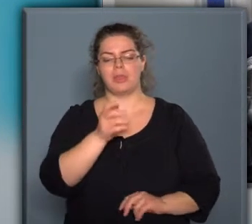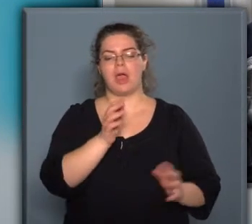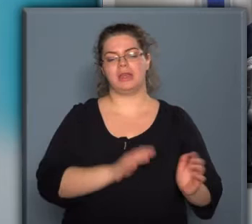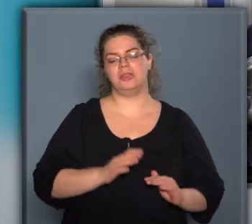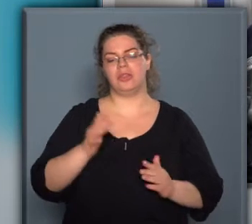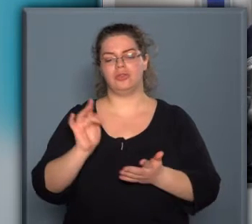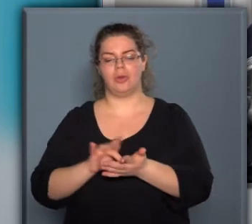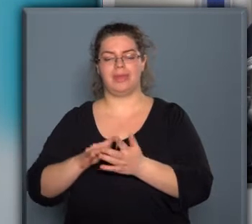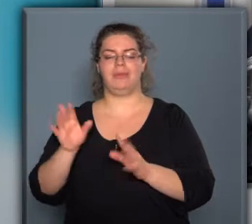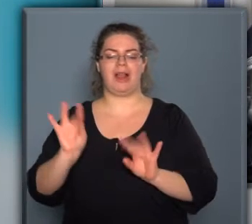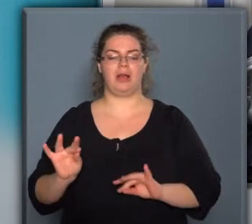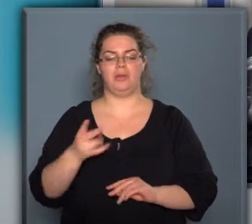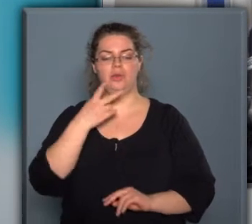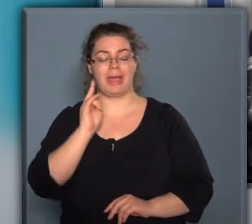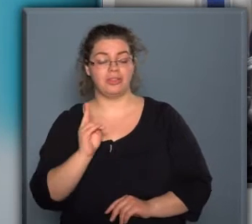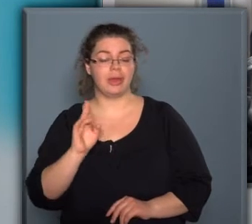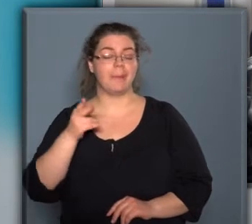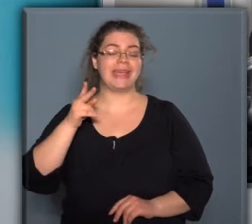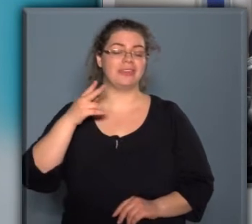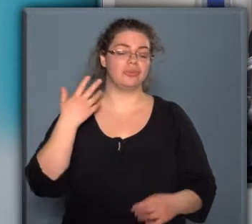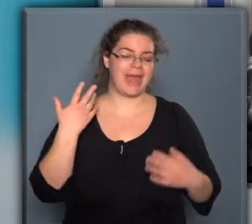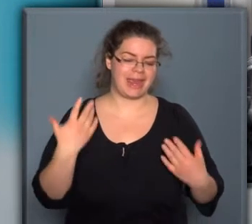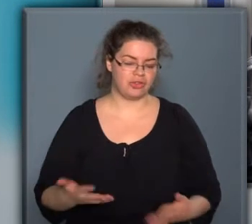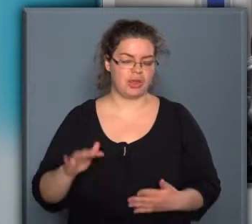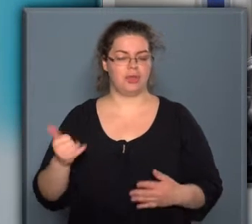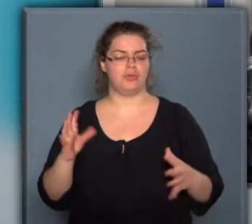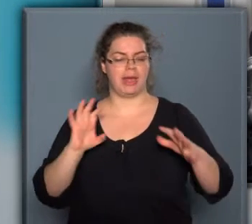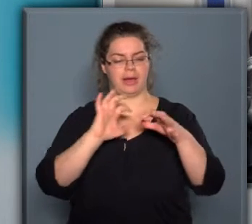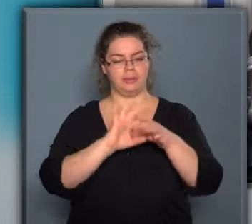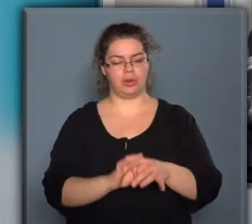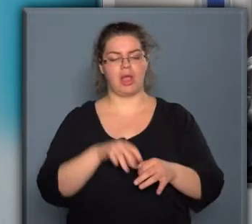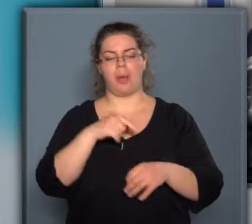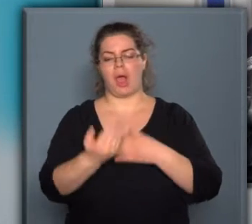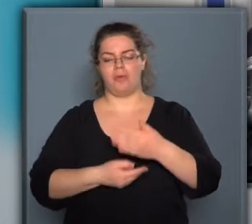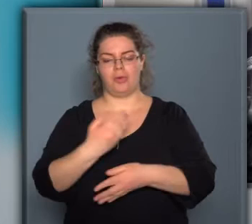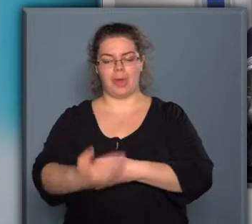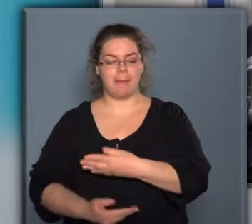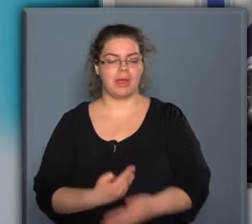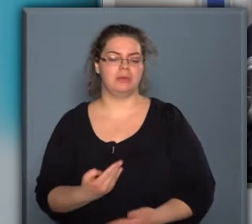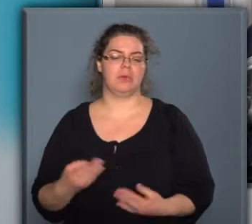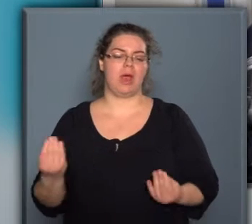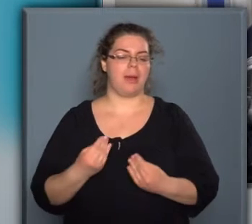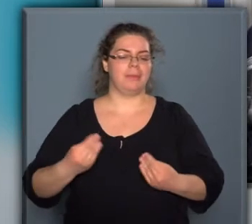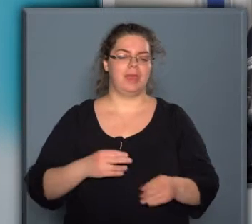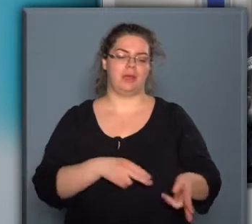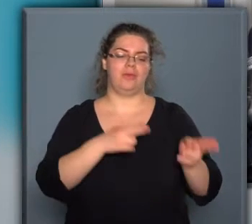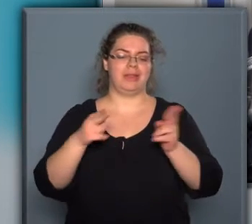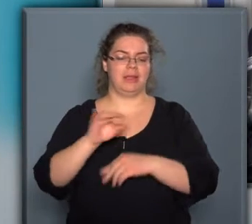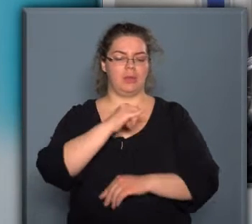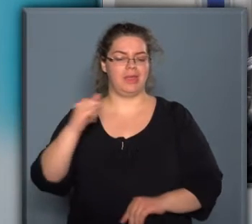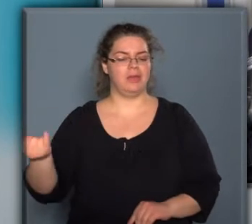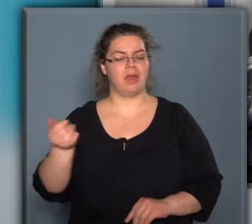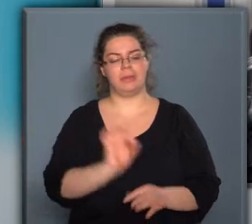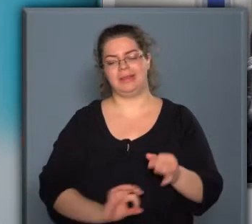és középvállalkozók megismerjék, megismerhesség és bekapcsolódhassanak abban a folyamatban, ami a következő